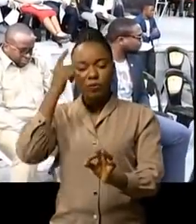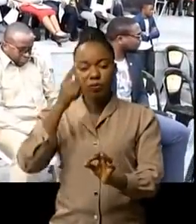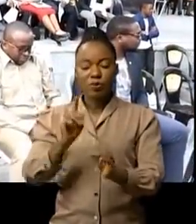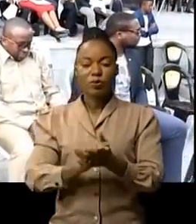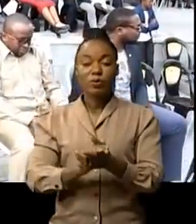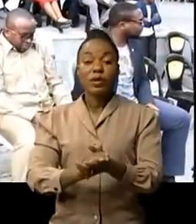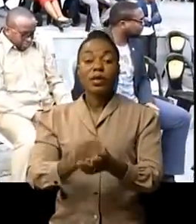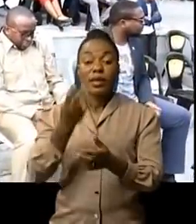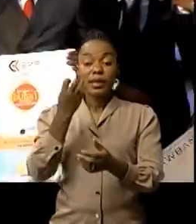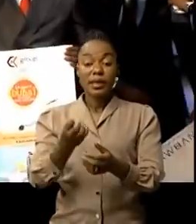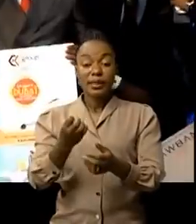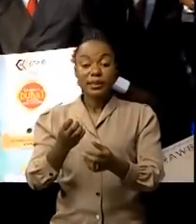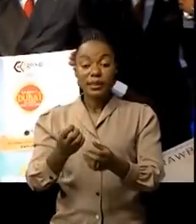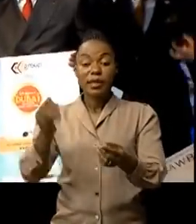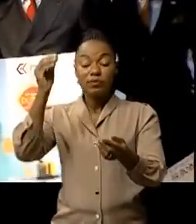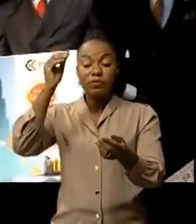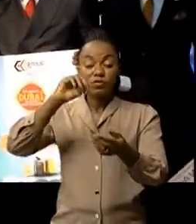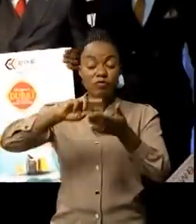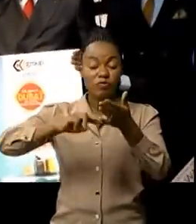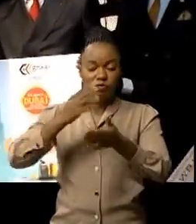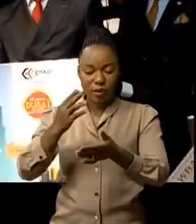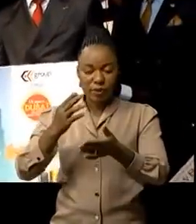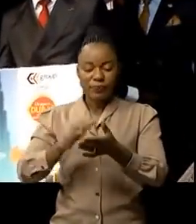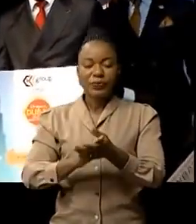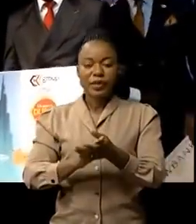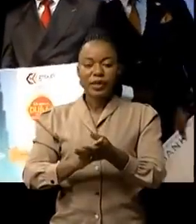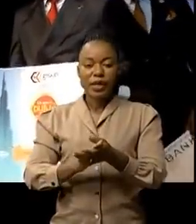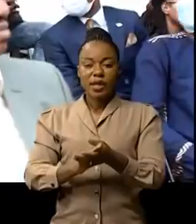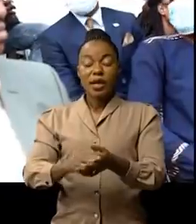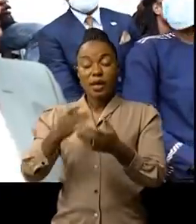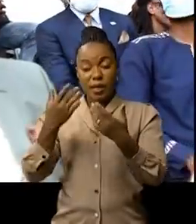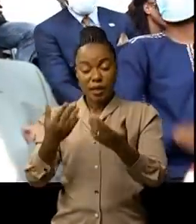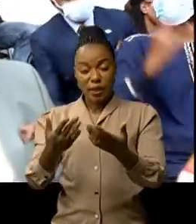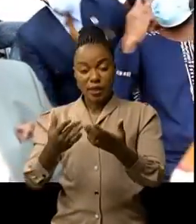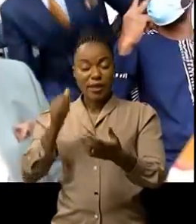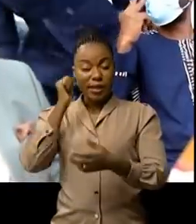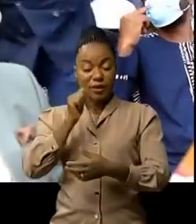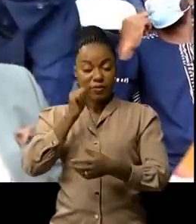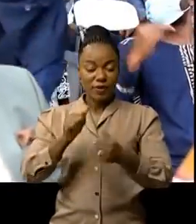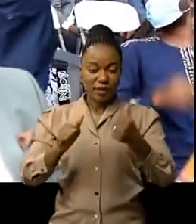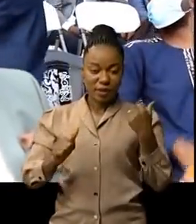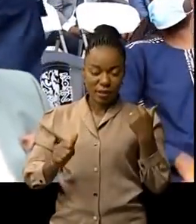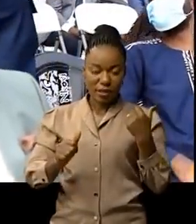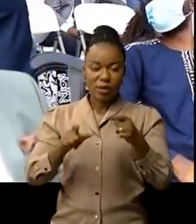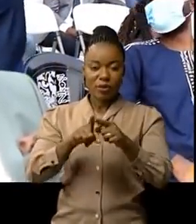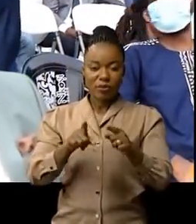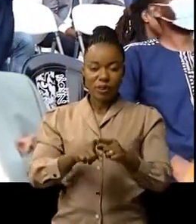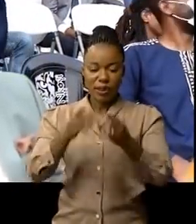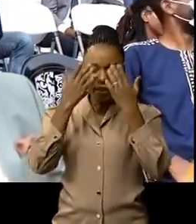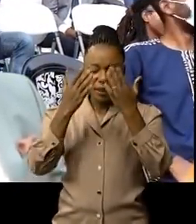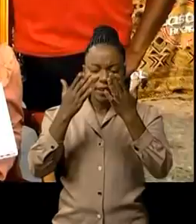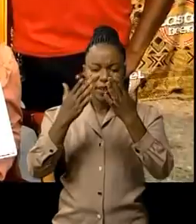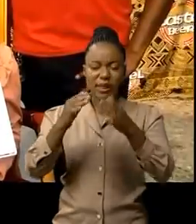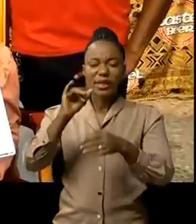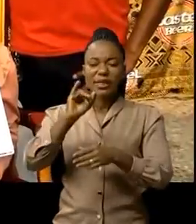édition Hermeline Ndandou étudiante en deuxième licence option mécanique énergétique à l'Institut supérieur des techniques